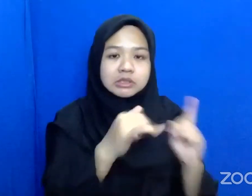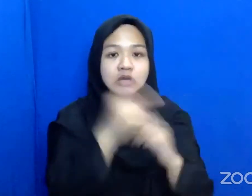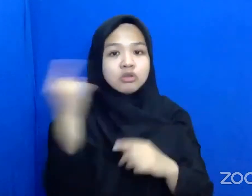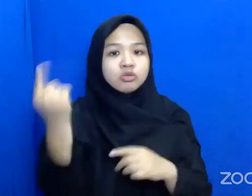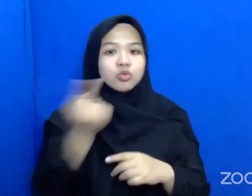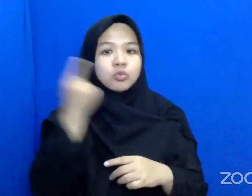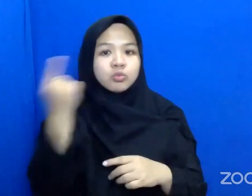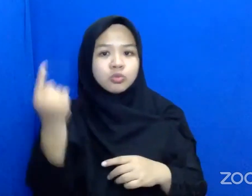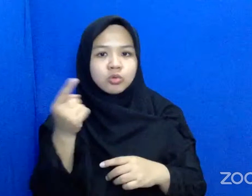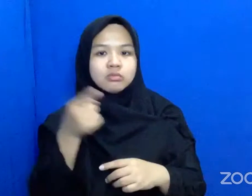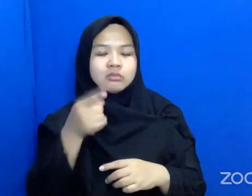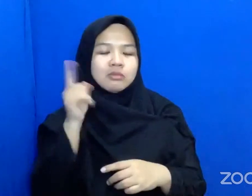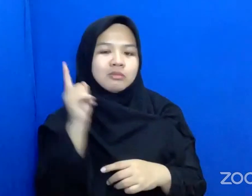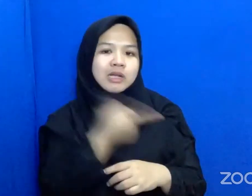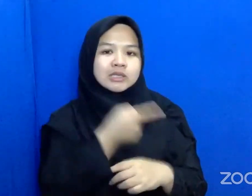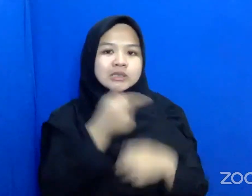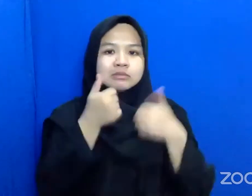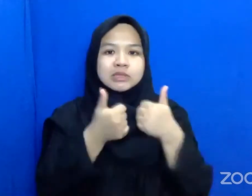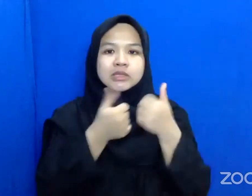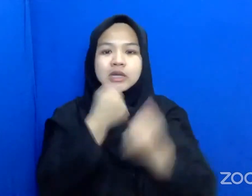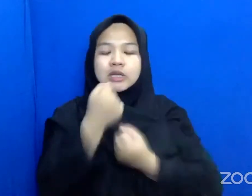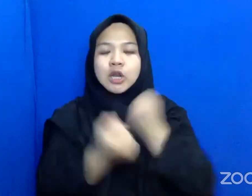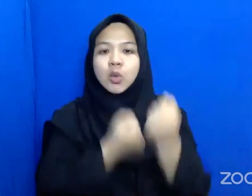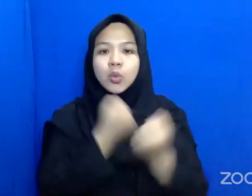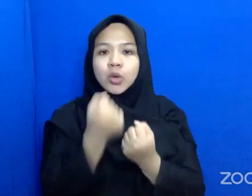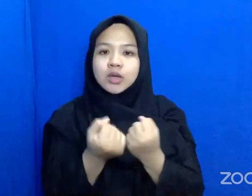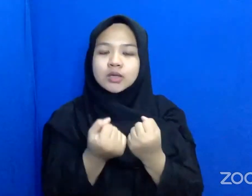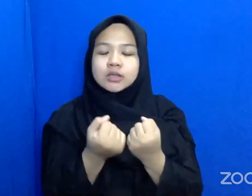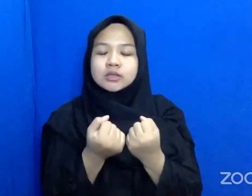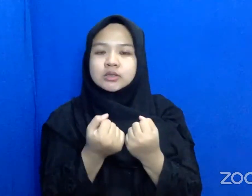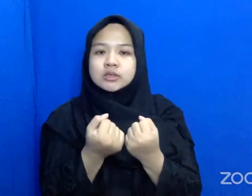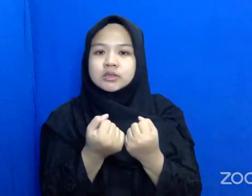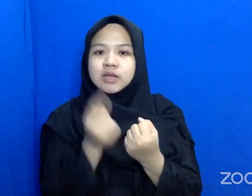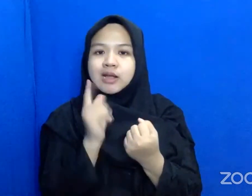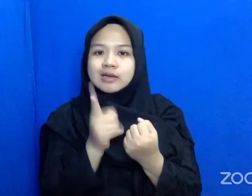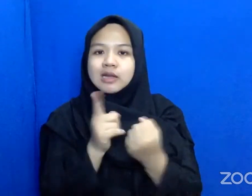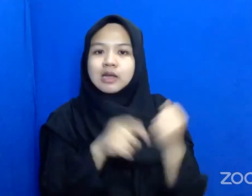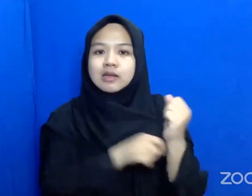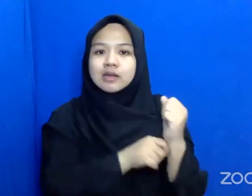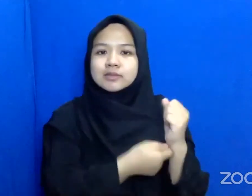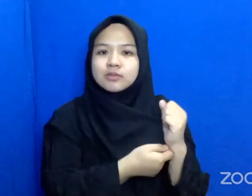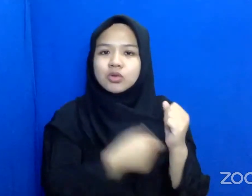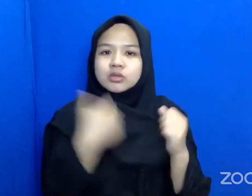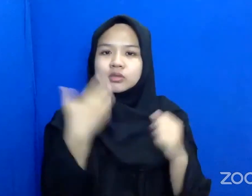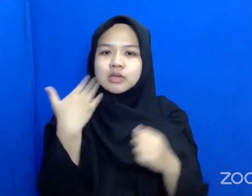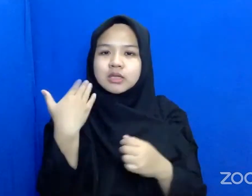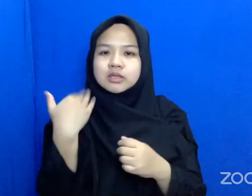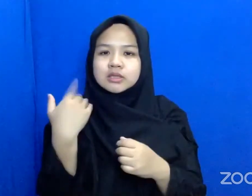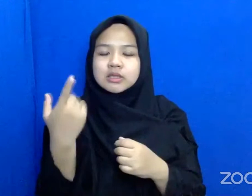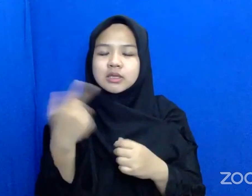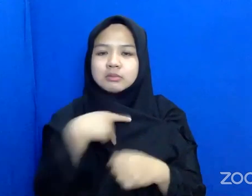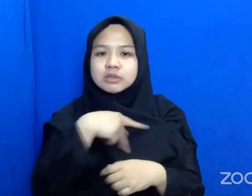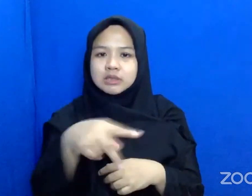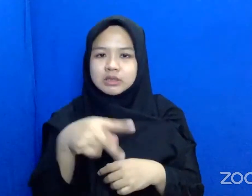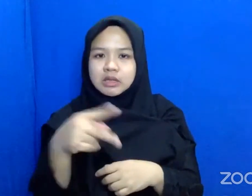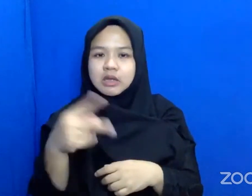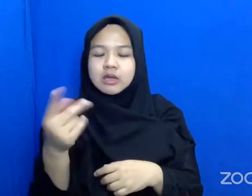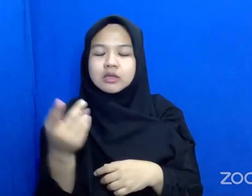Tentunya Pastinya Bisa Dilakukan Juga Dengan Tadi Ada Respon Juga Dari Salah Satu Beserta